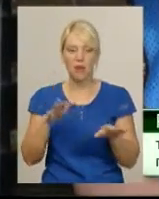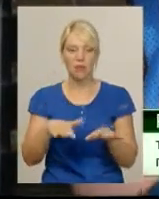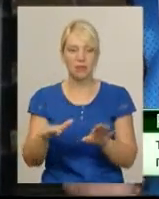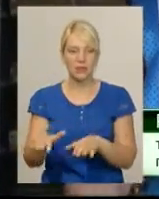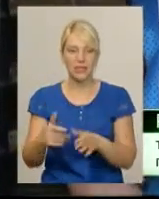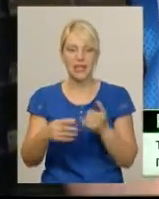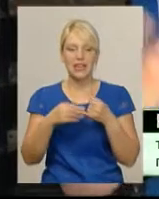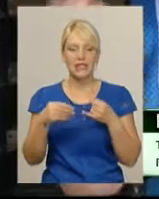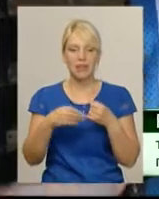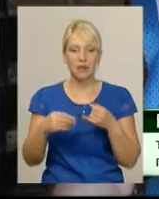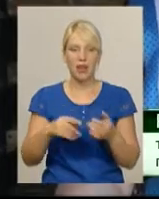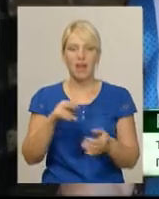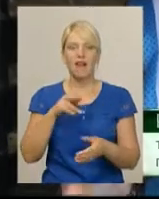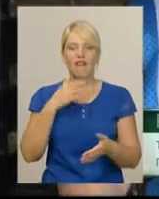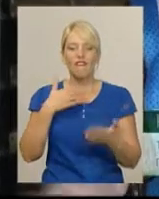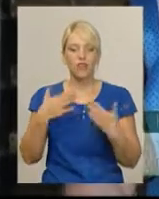відноситься до городського,